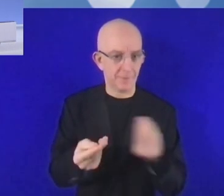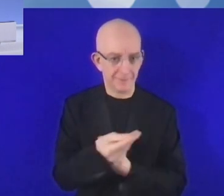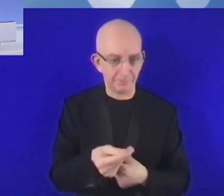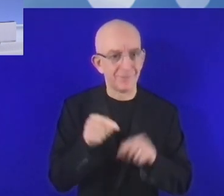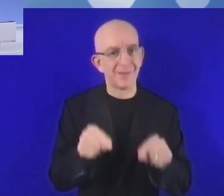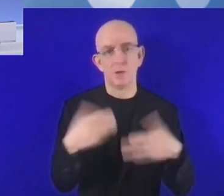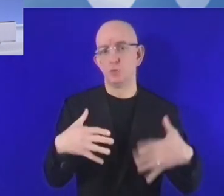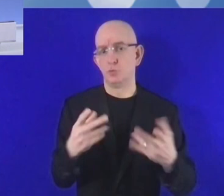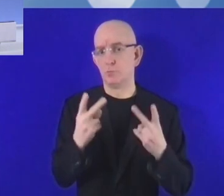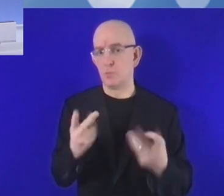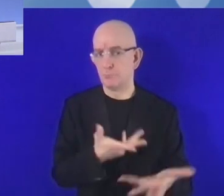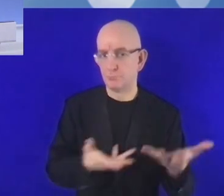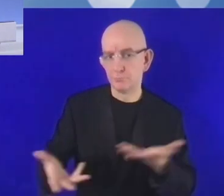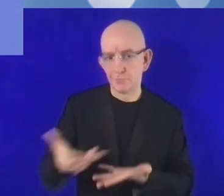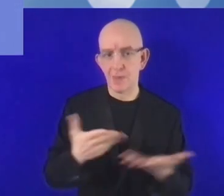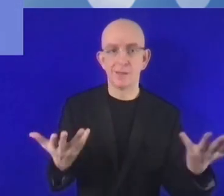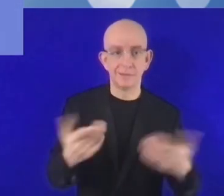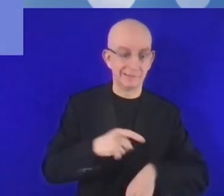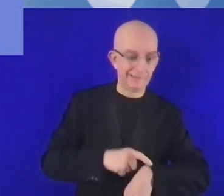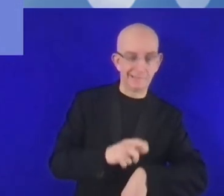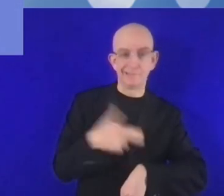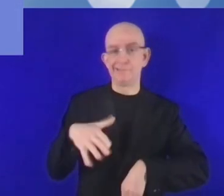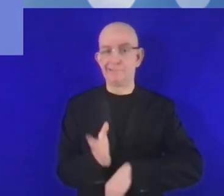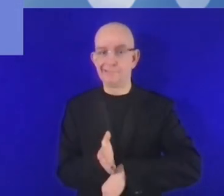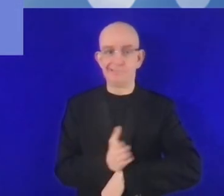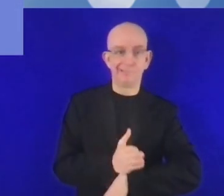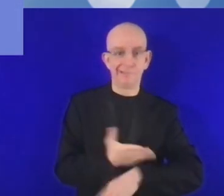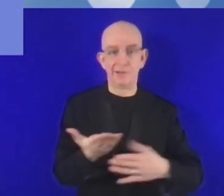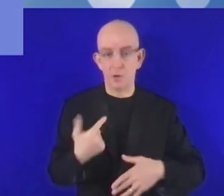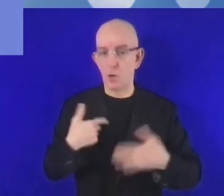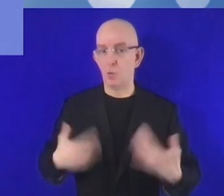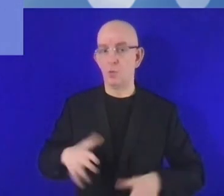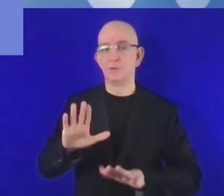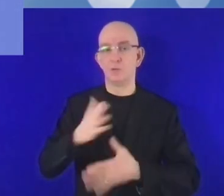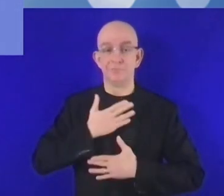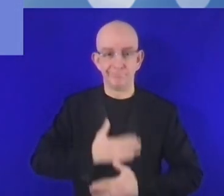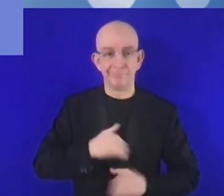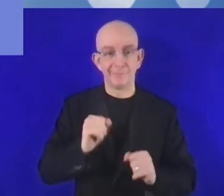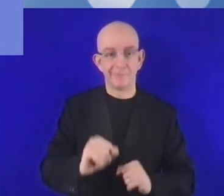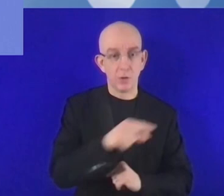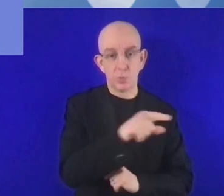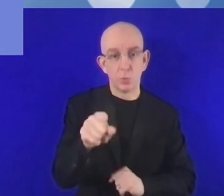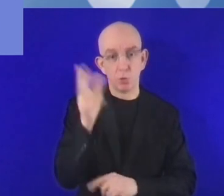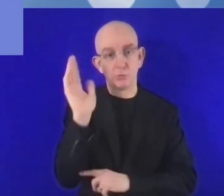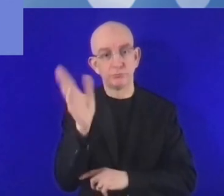الوقت يمر بسرعة أكثر من مونيرس لذلك أود